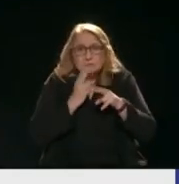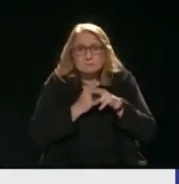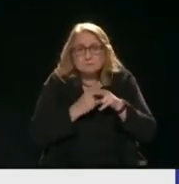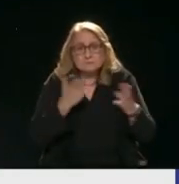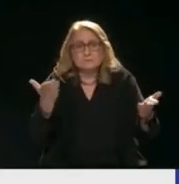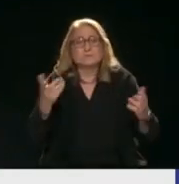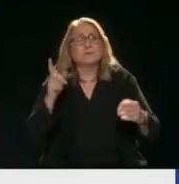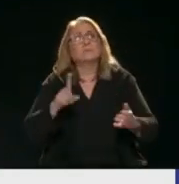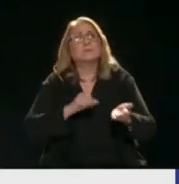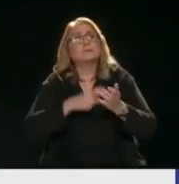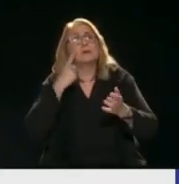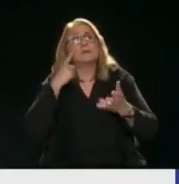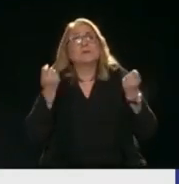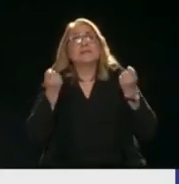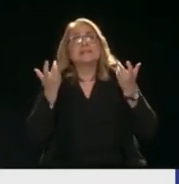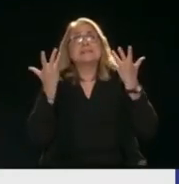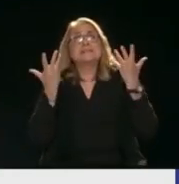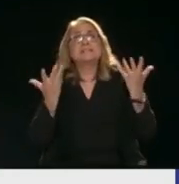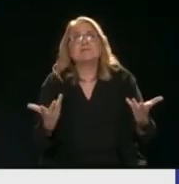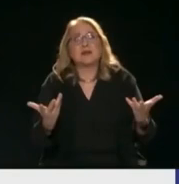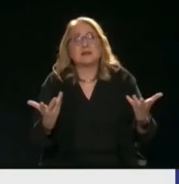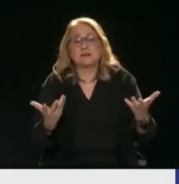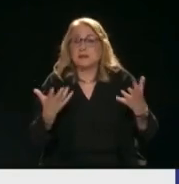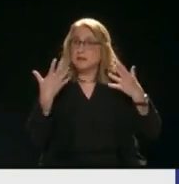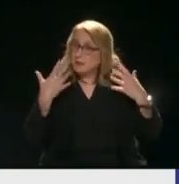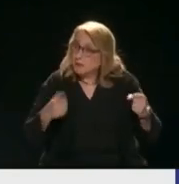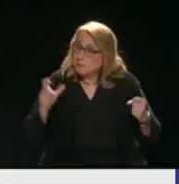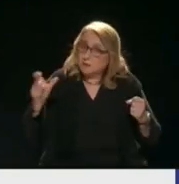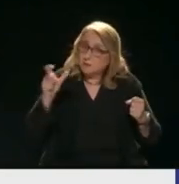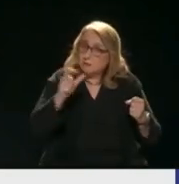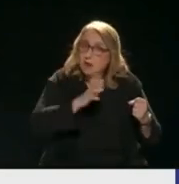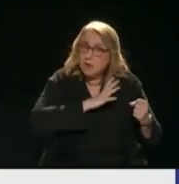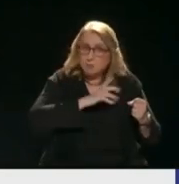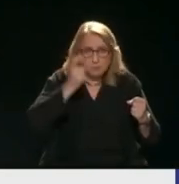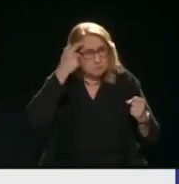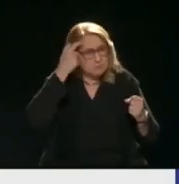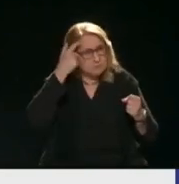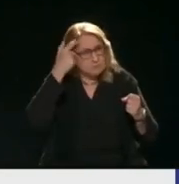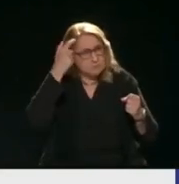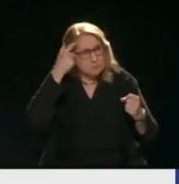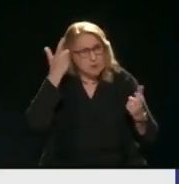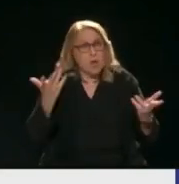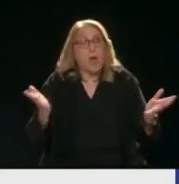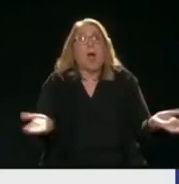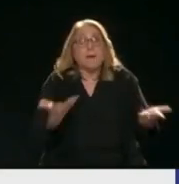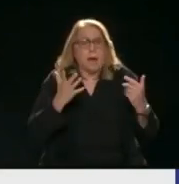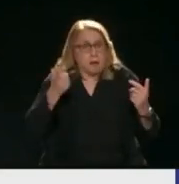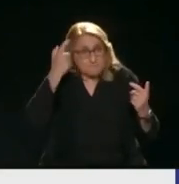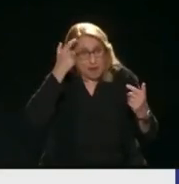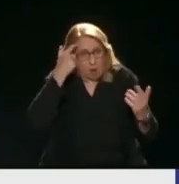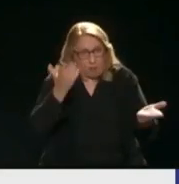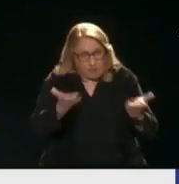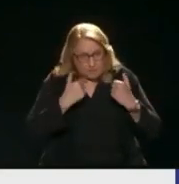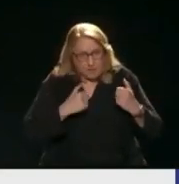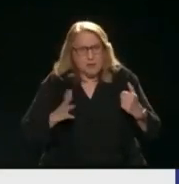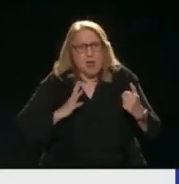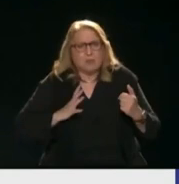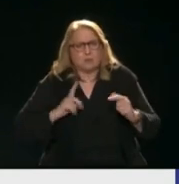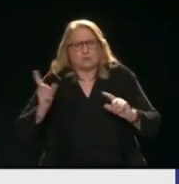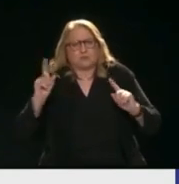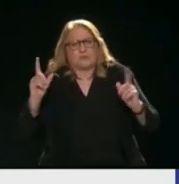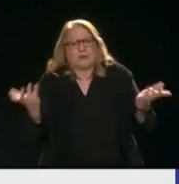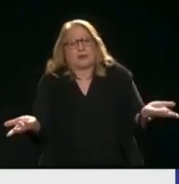τι συμβαίνει Υπάρχουν άνθρωποι Υπάρχουν ενόηση Άνθρωπος που δεν έχει ενόηση Μα δεν γίνεται άνθρωπος Αυτό στο καταλάβουμε Είναι πλάσμα, είναι κάτι άλλο